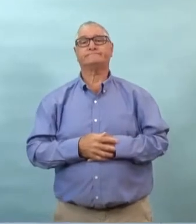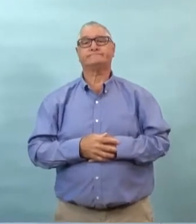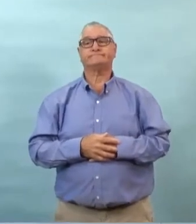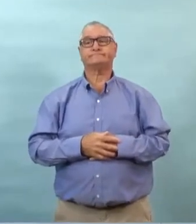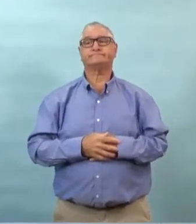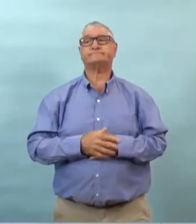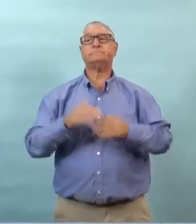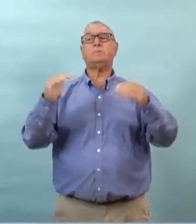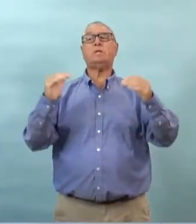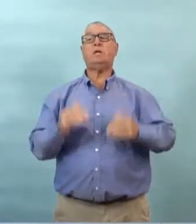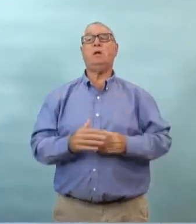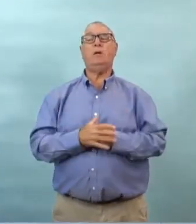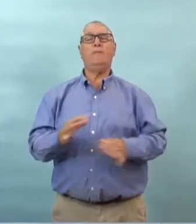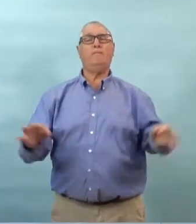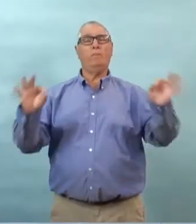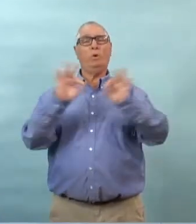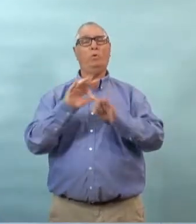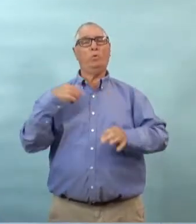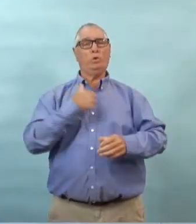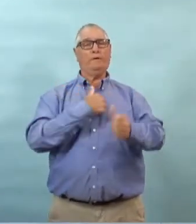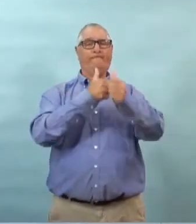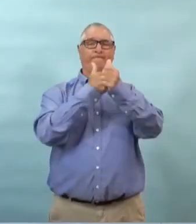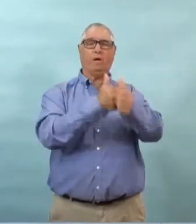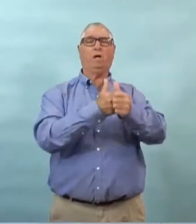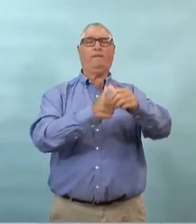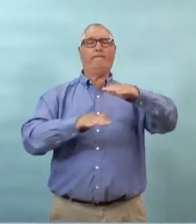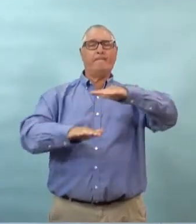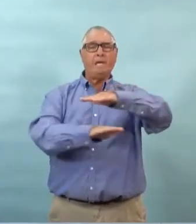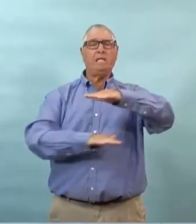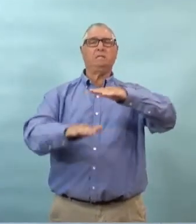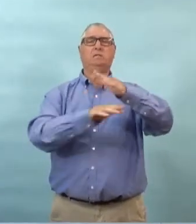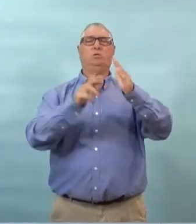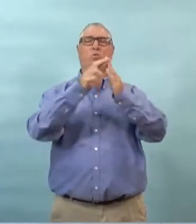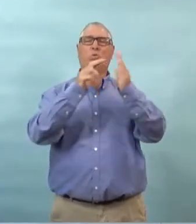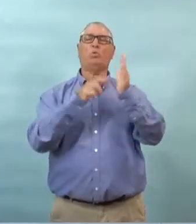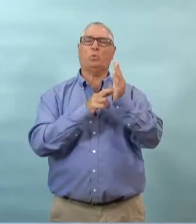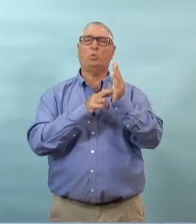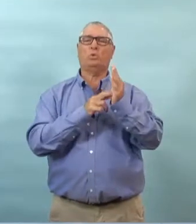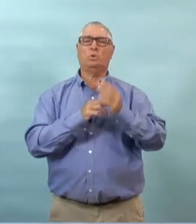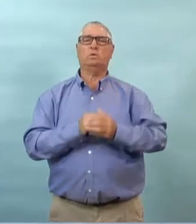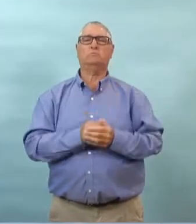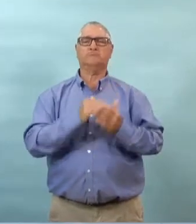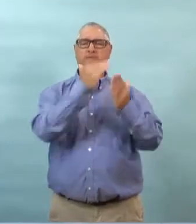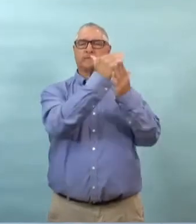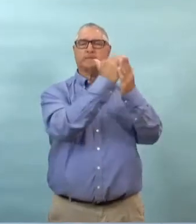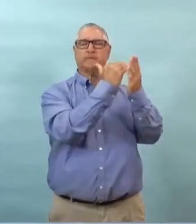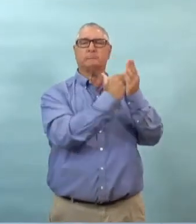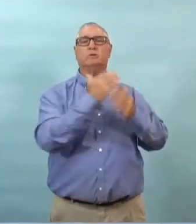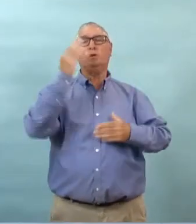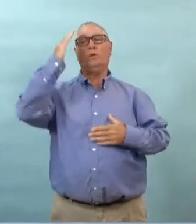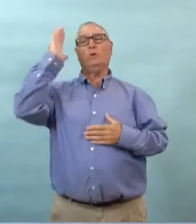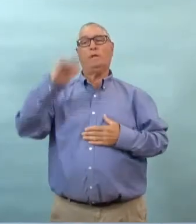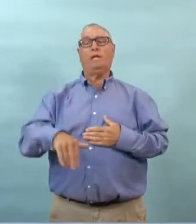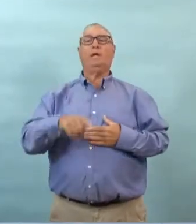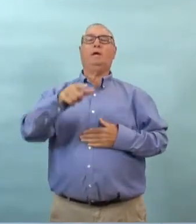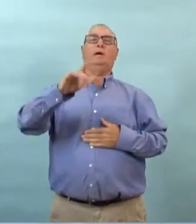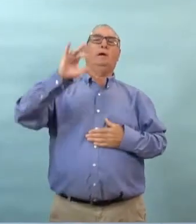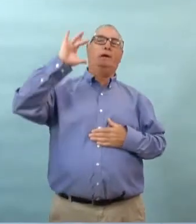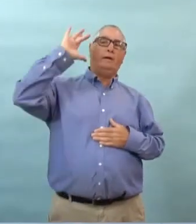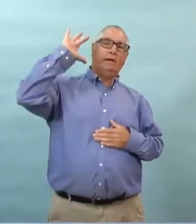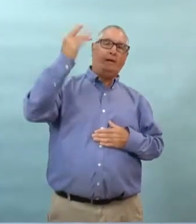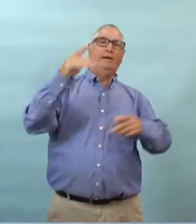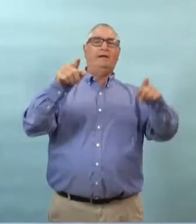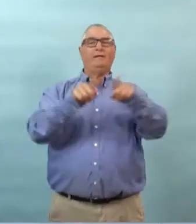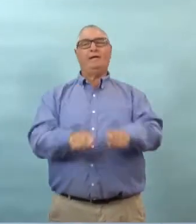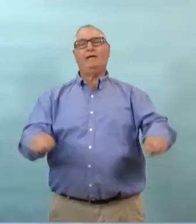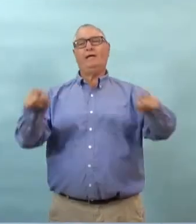continuer à vous donner en tant que ministre de la santé c'est que nous avons besoin de continuer à respecter les principes de base je sais que ça se répète vous